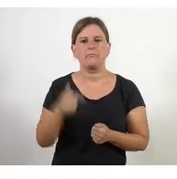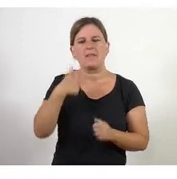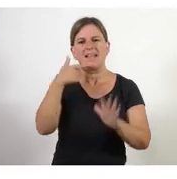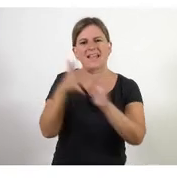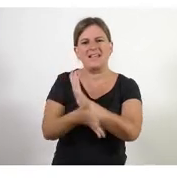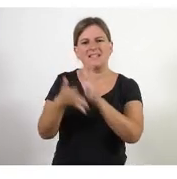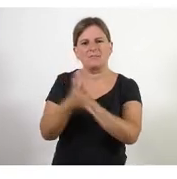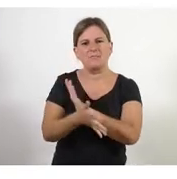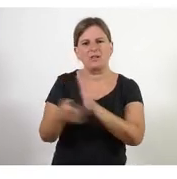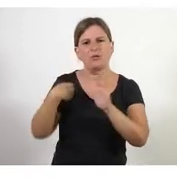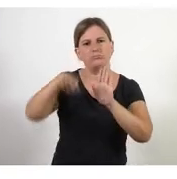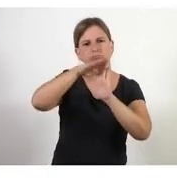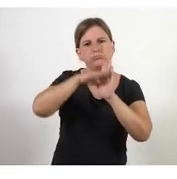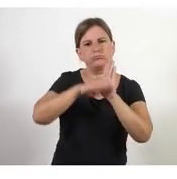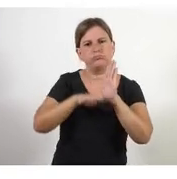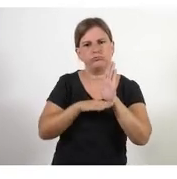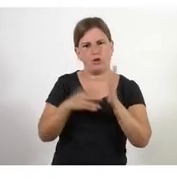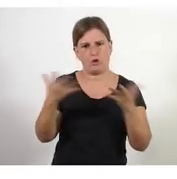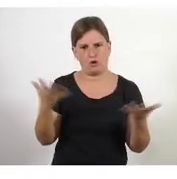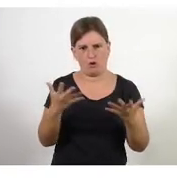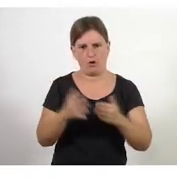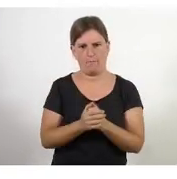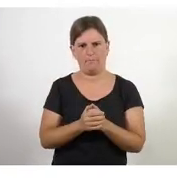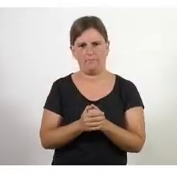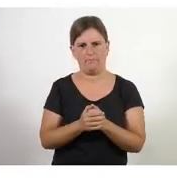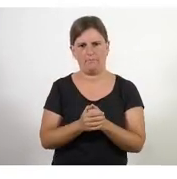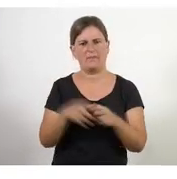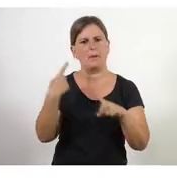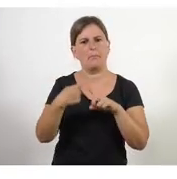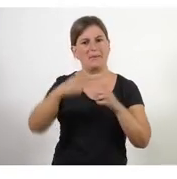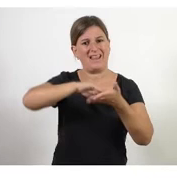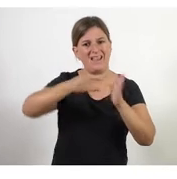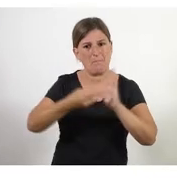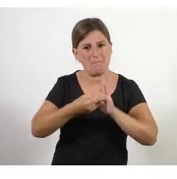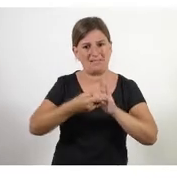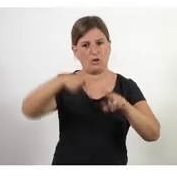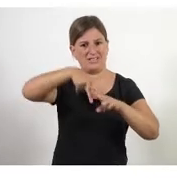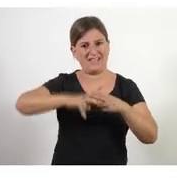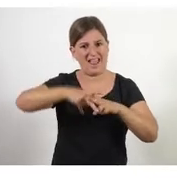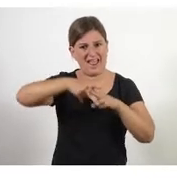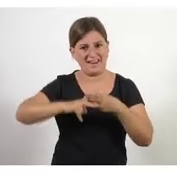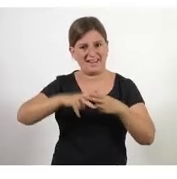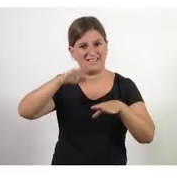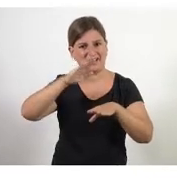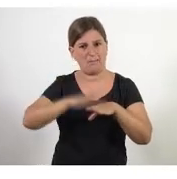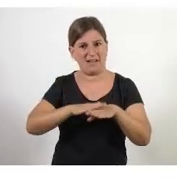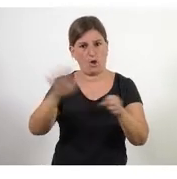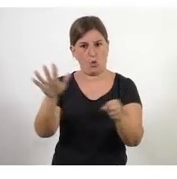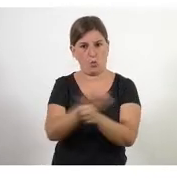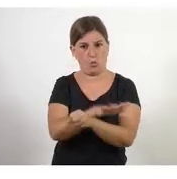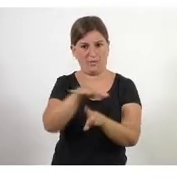farem aquesta organització, perquè de metodologies i d'eines per poder afrontar l'actual